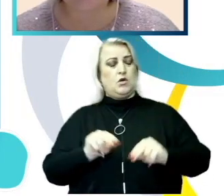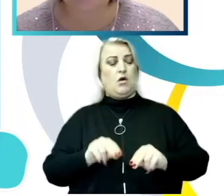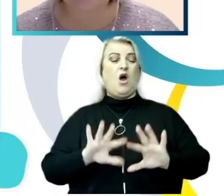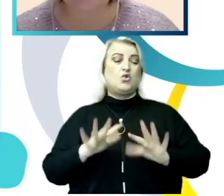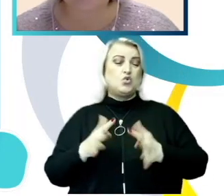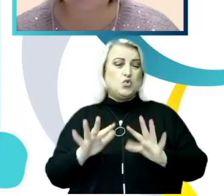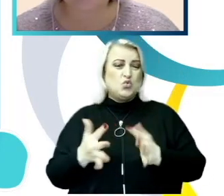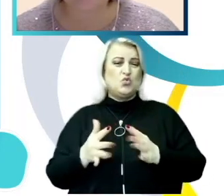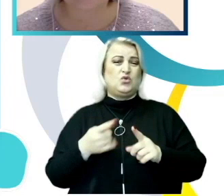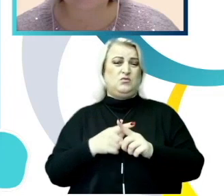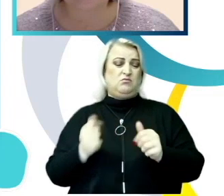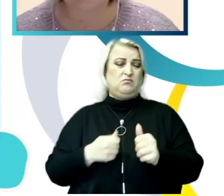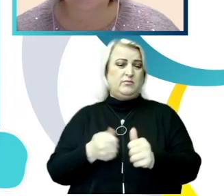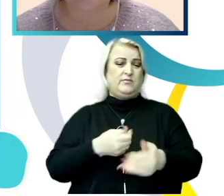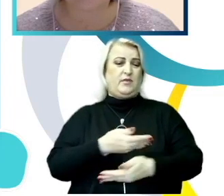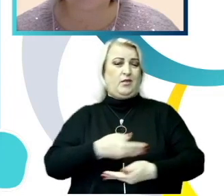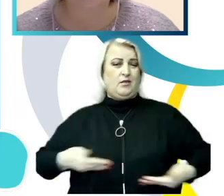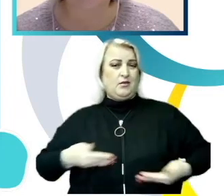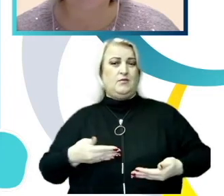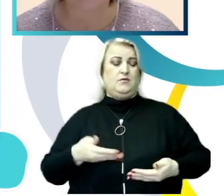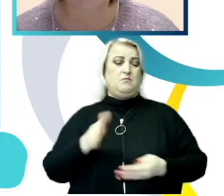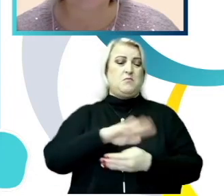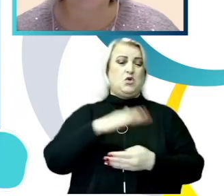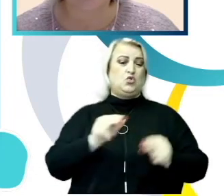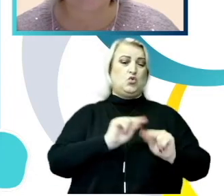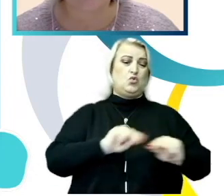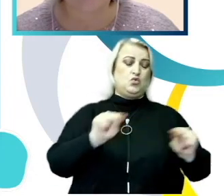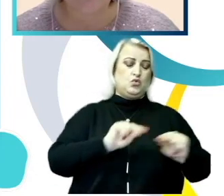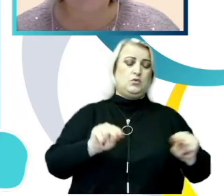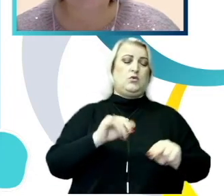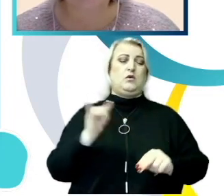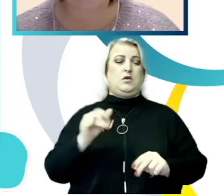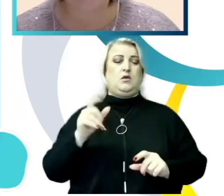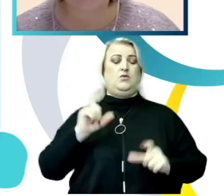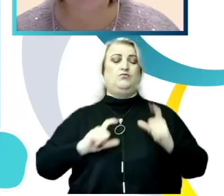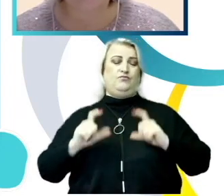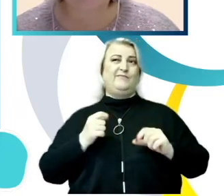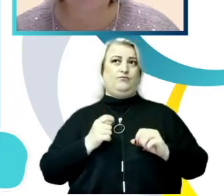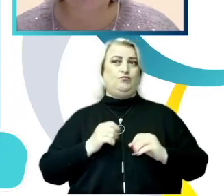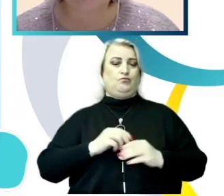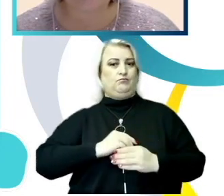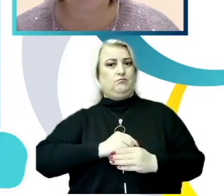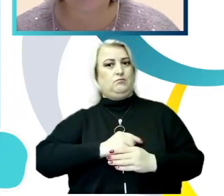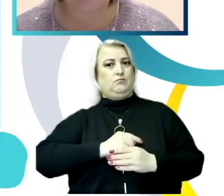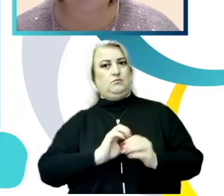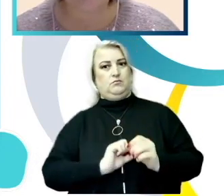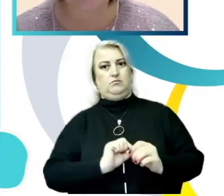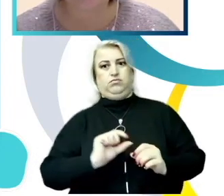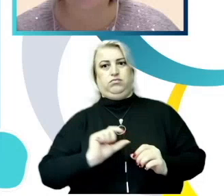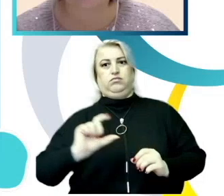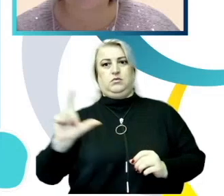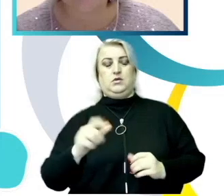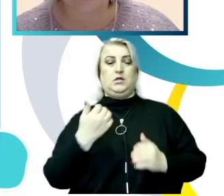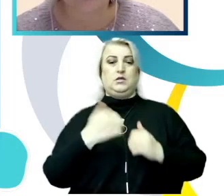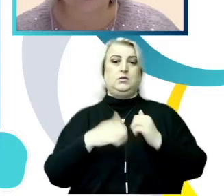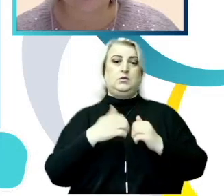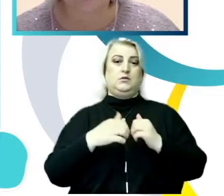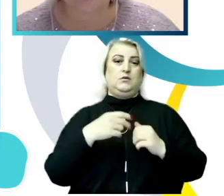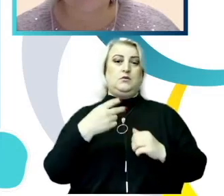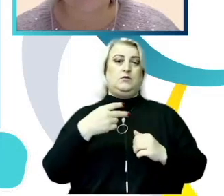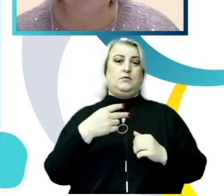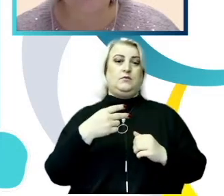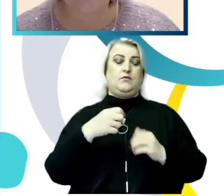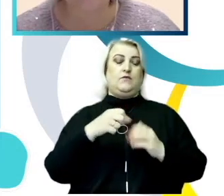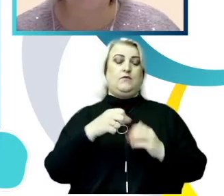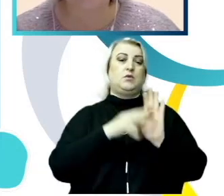în relațiile profesor-studenți iau o conotație destul de gravă. Peste 21% dintre băieți și circa 18%